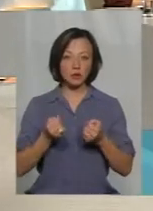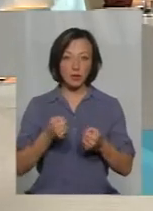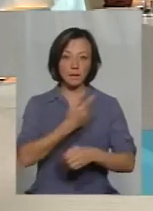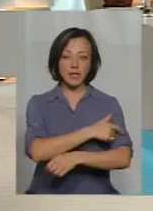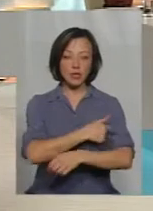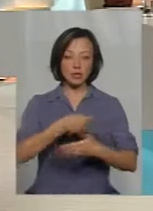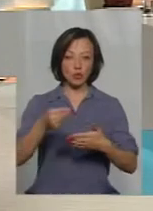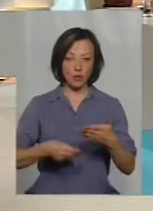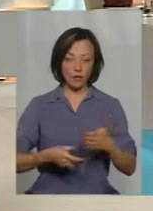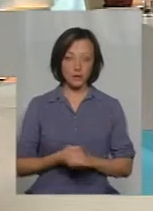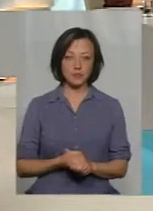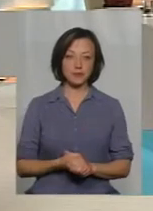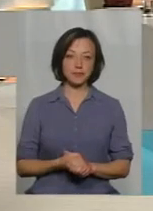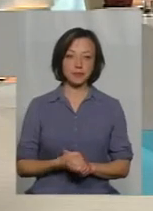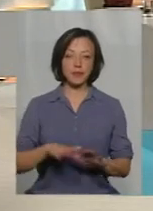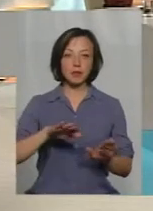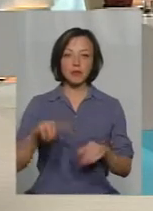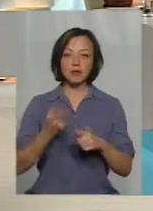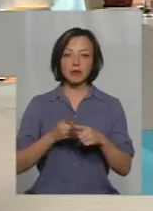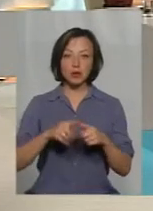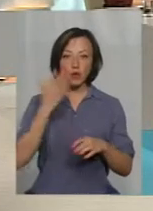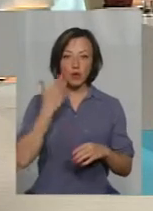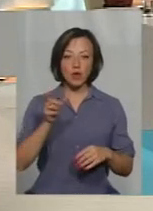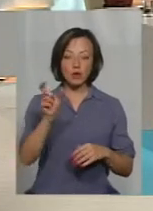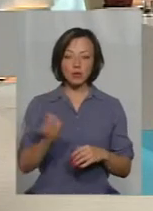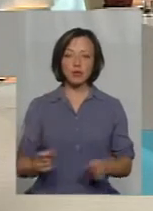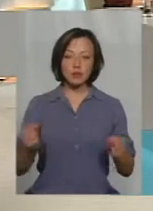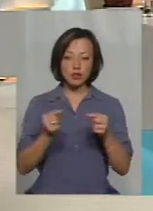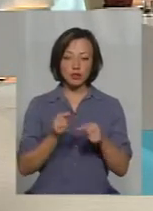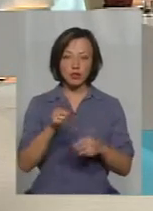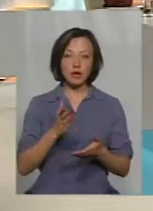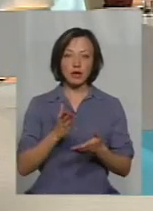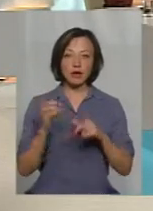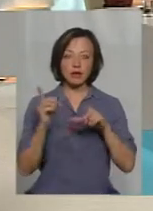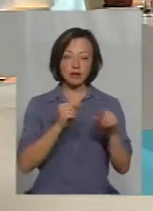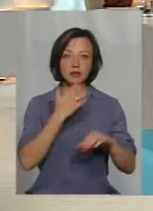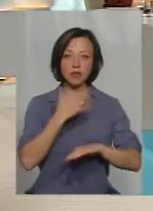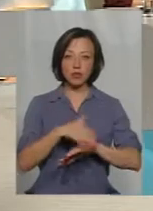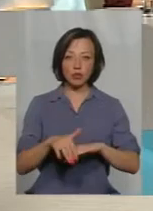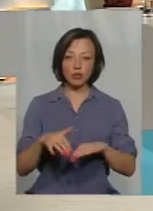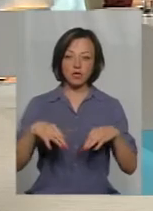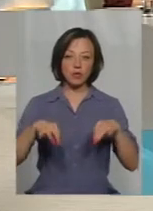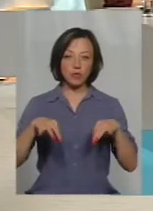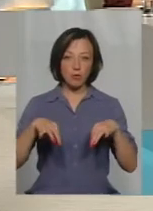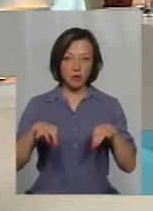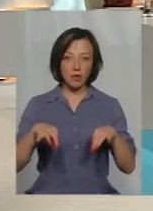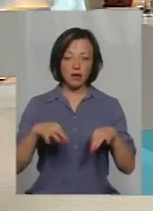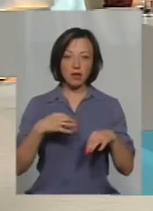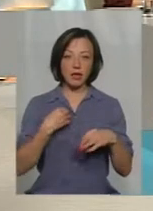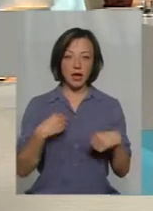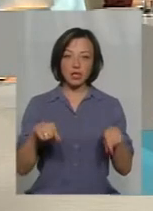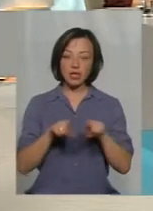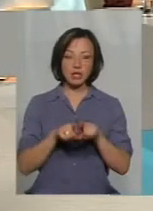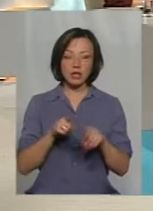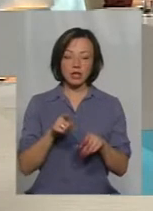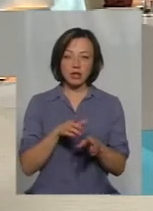медичної довідки. Після цього, коли людина визначається, що вона їдеть за кордон за автомобілем, я теж не зовсім